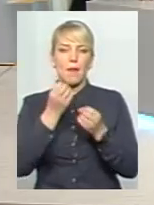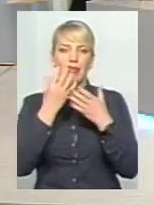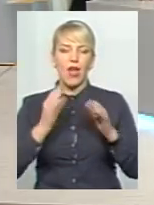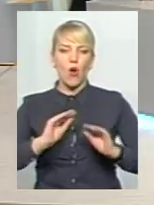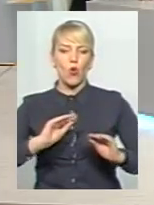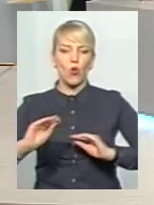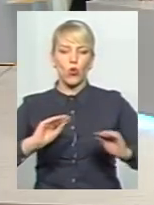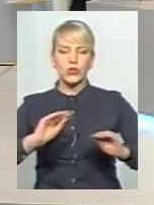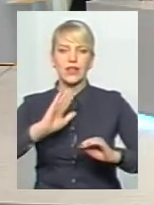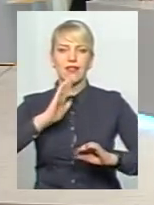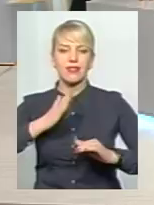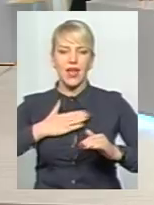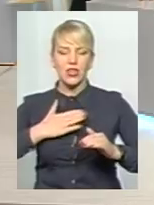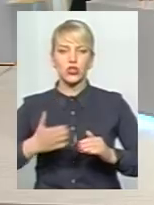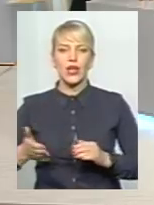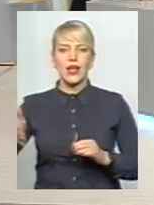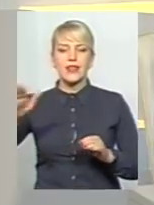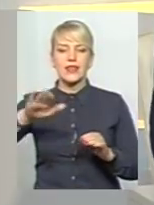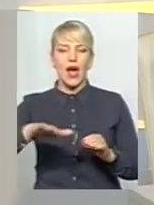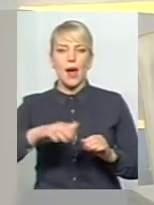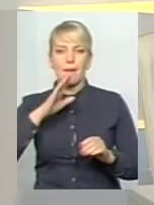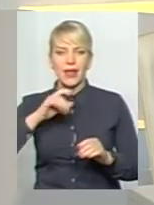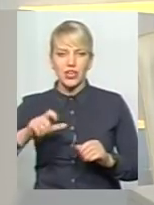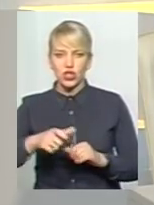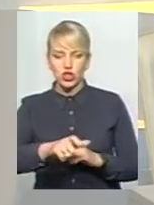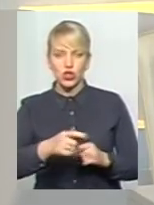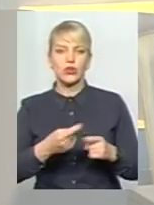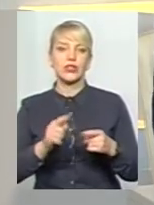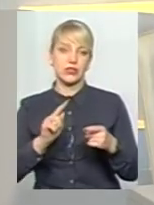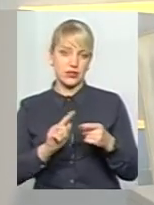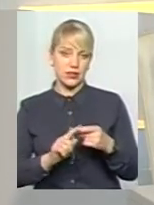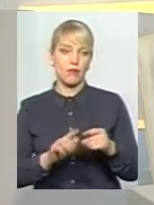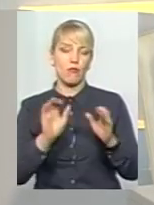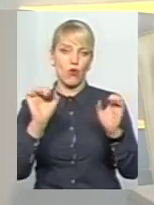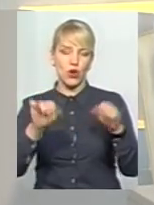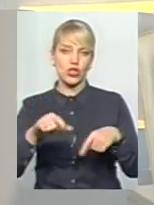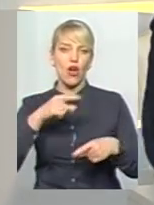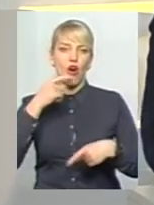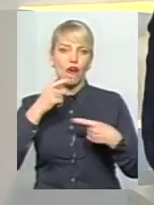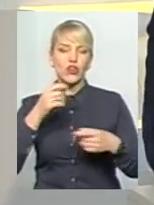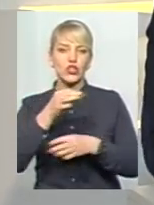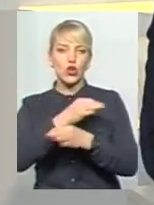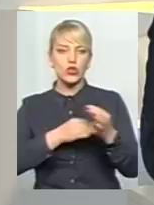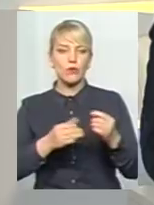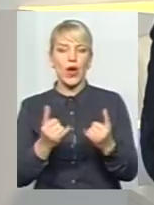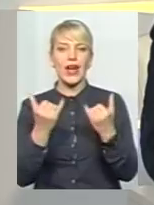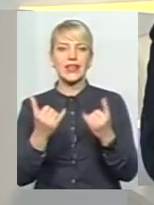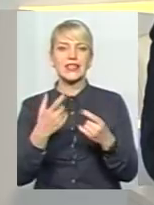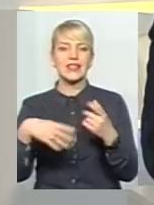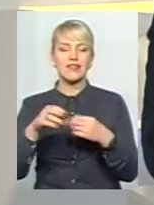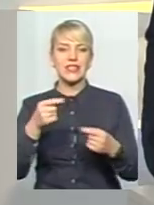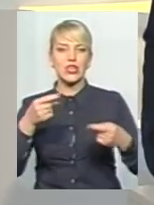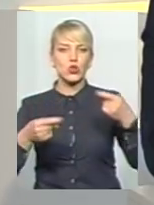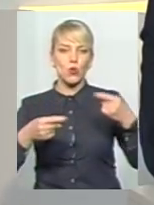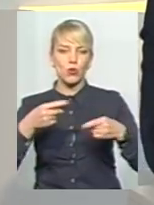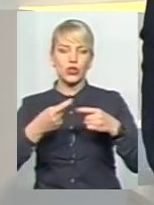нашу набережну, яка є землею загального користування, тоді, власне, можна починати розмову. Наразі це все суперечий тим